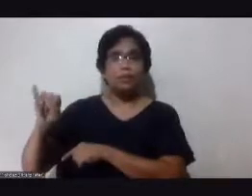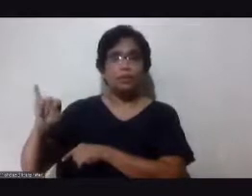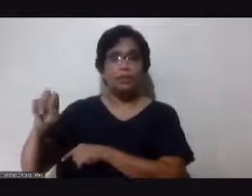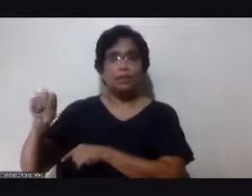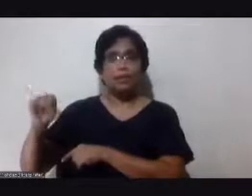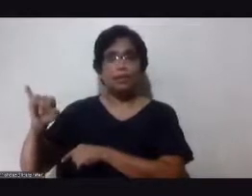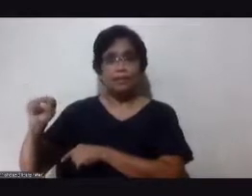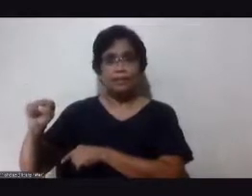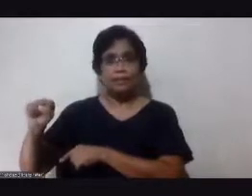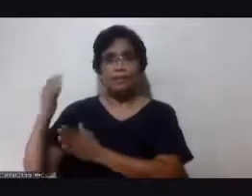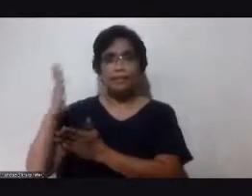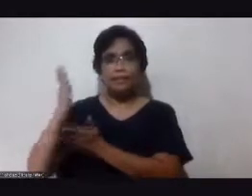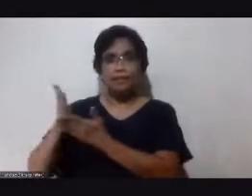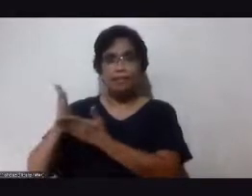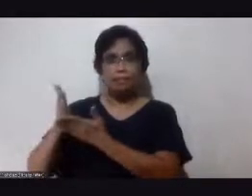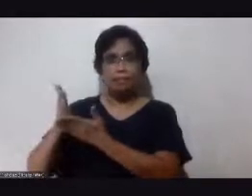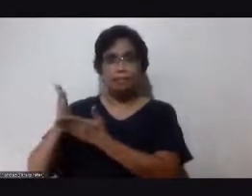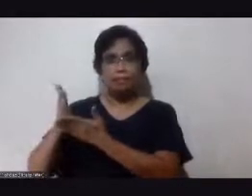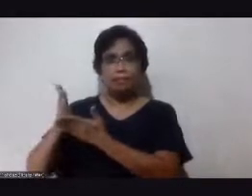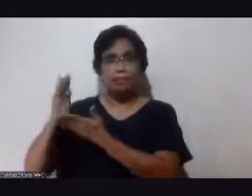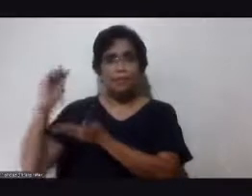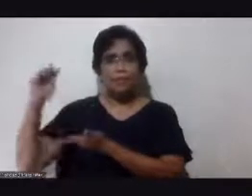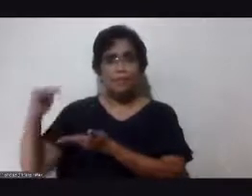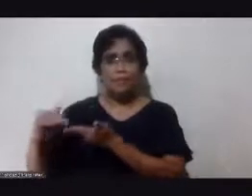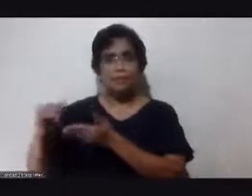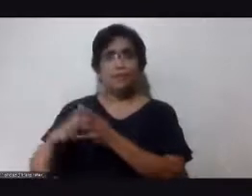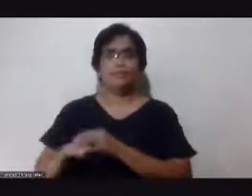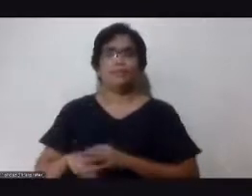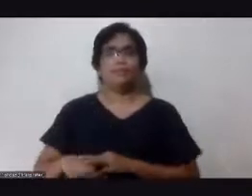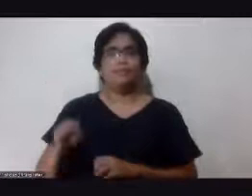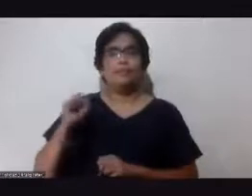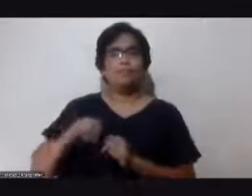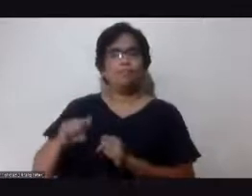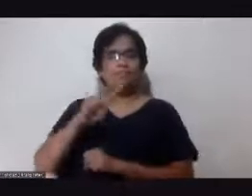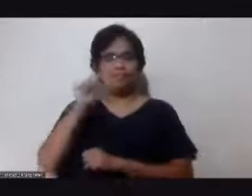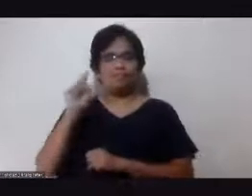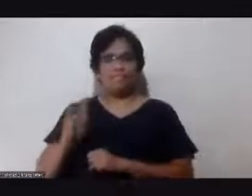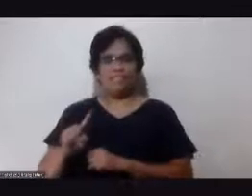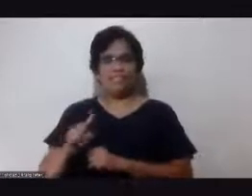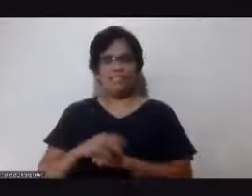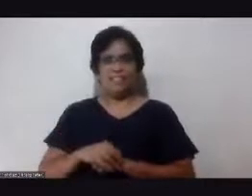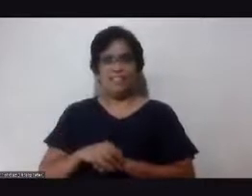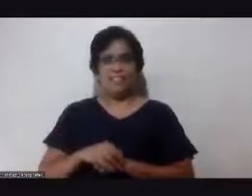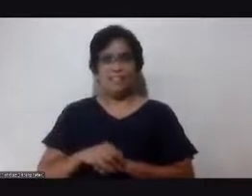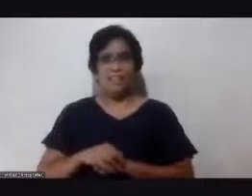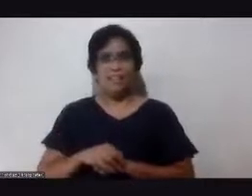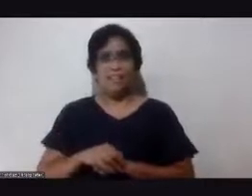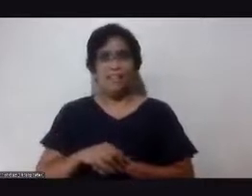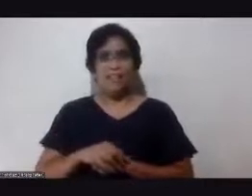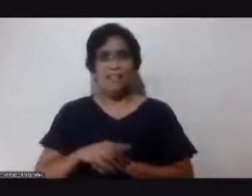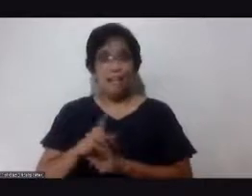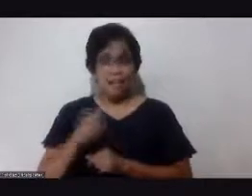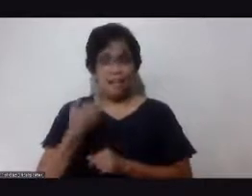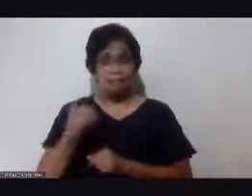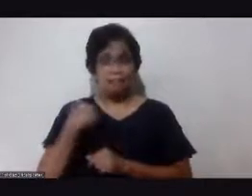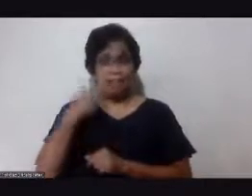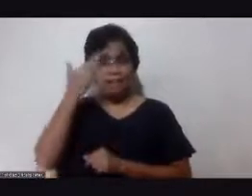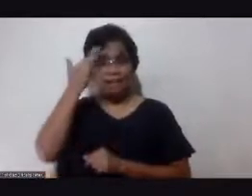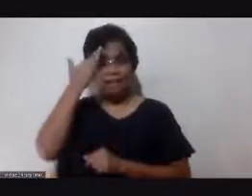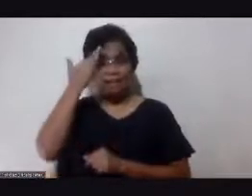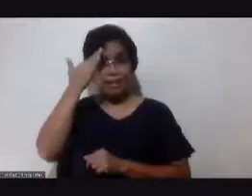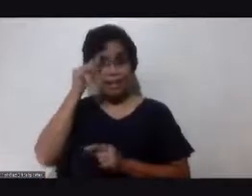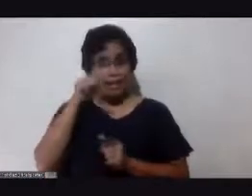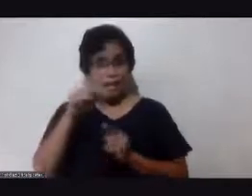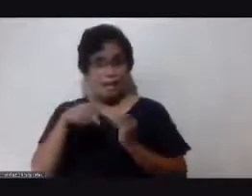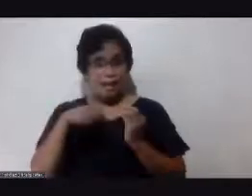wow o napakonte okay so tinatanong niya sa akin sabi niya may may kaalaman pa po ba kayo